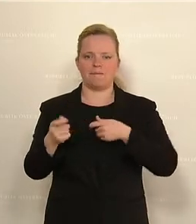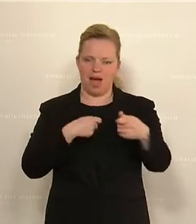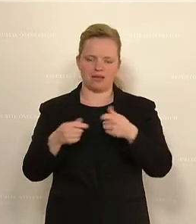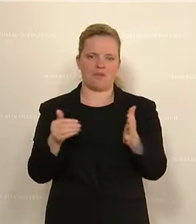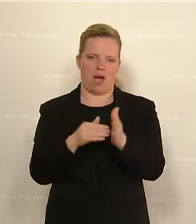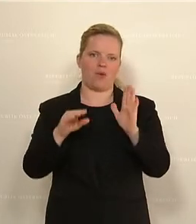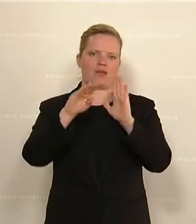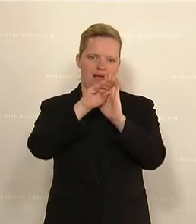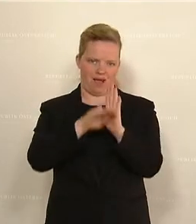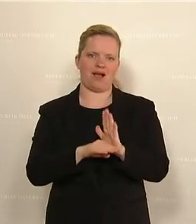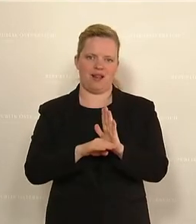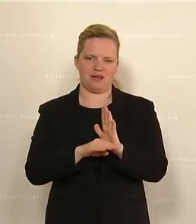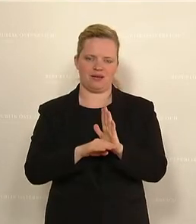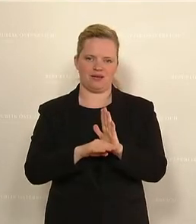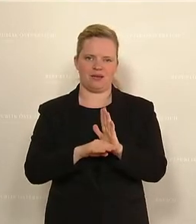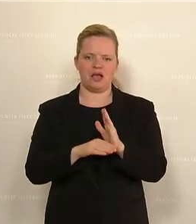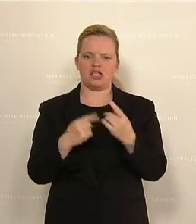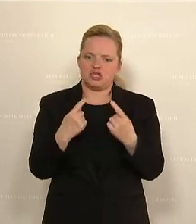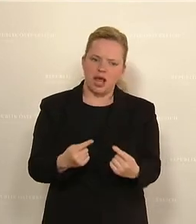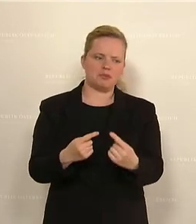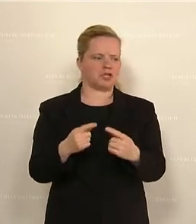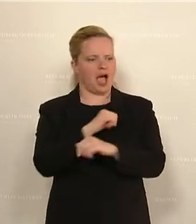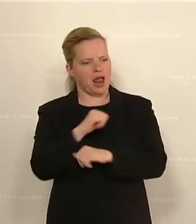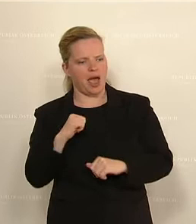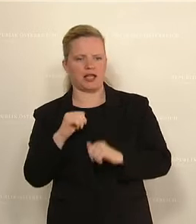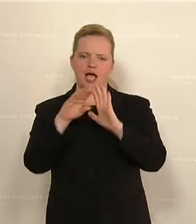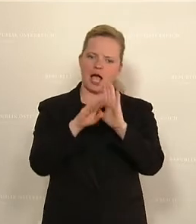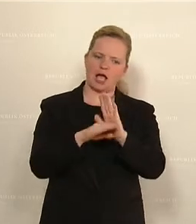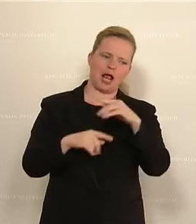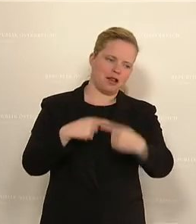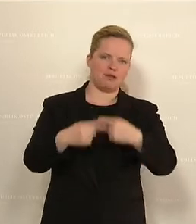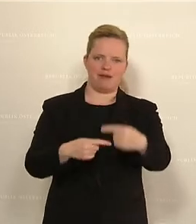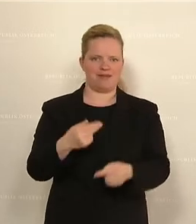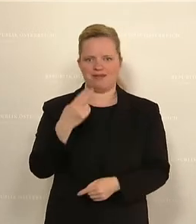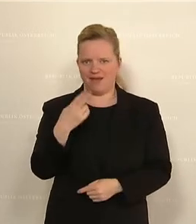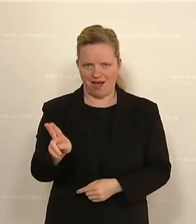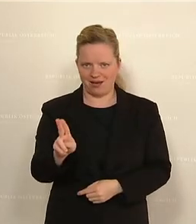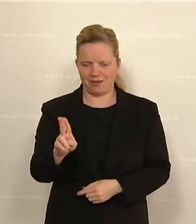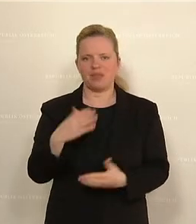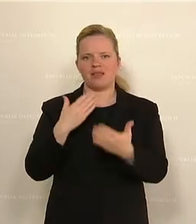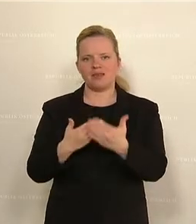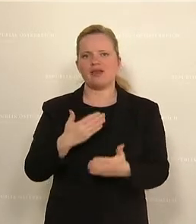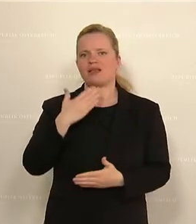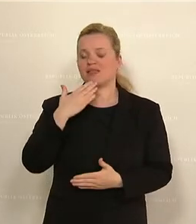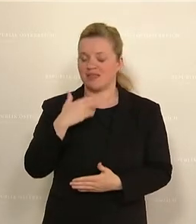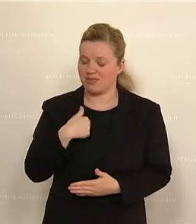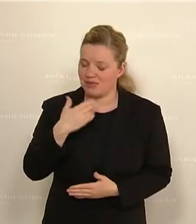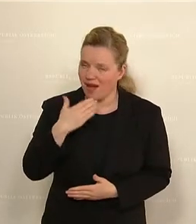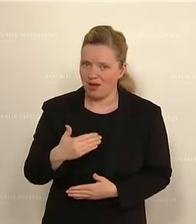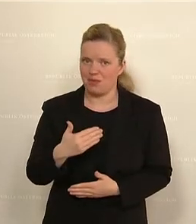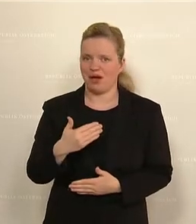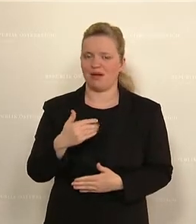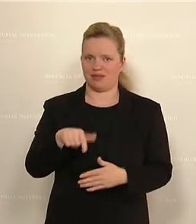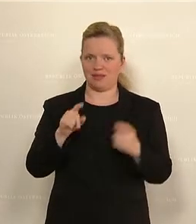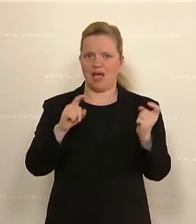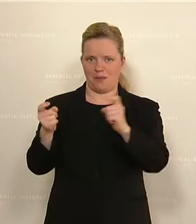weil er sich eben nicht von alleine regelt. Ich bin sehr dankbar über diese Debatte, weil ich glaube, in